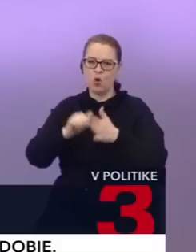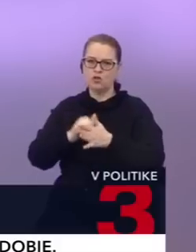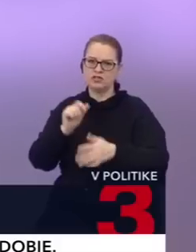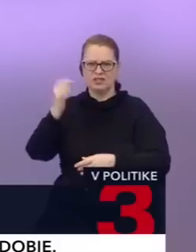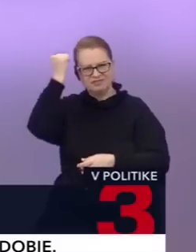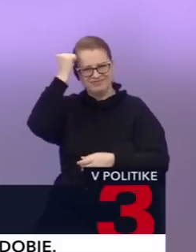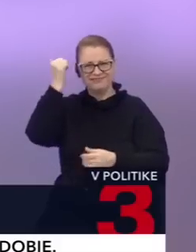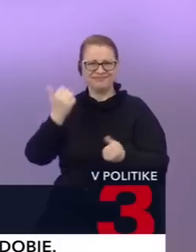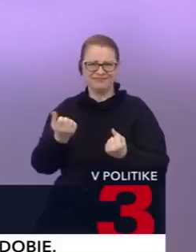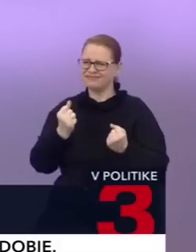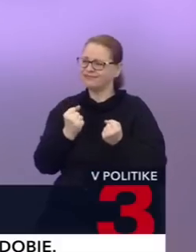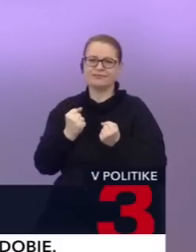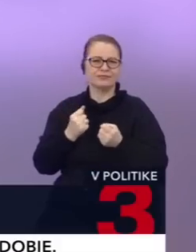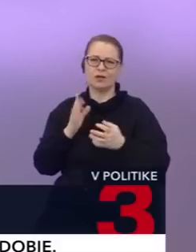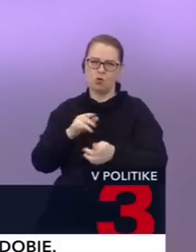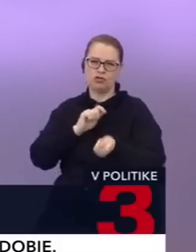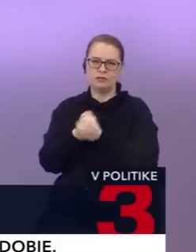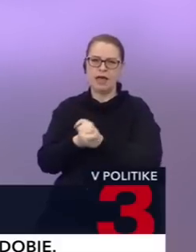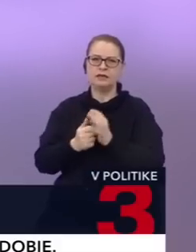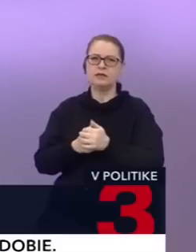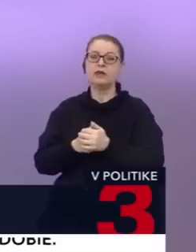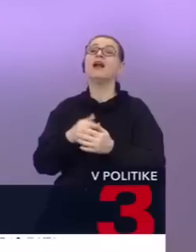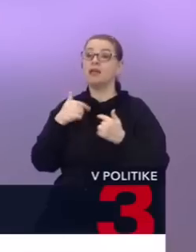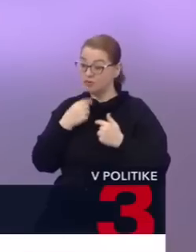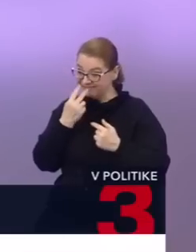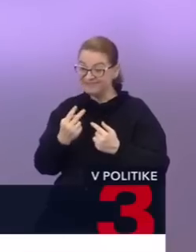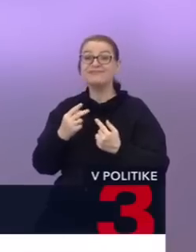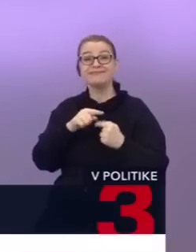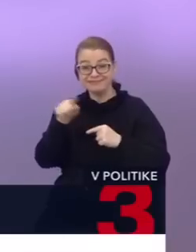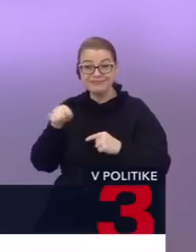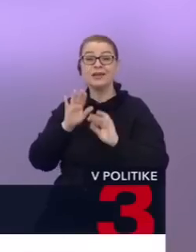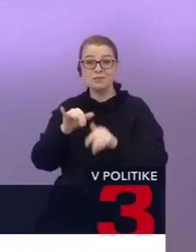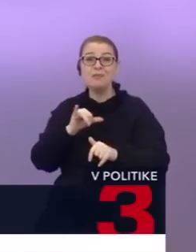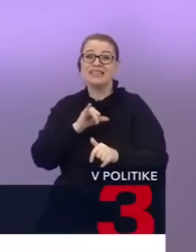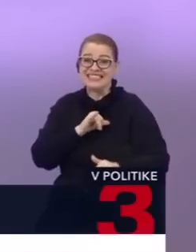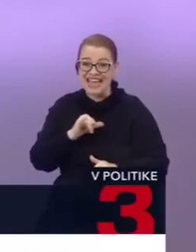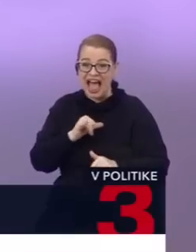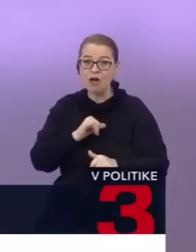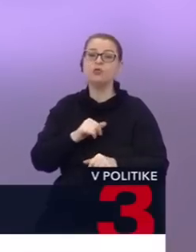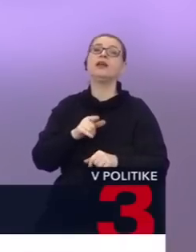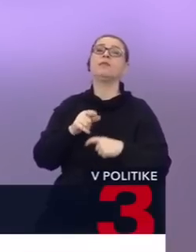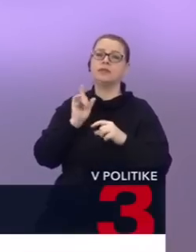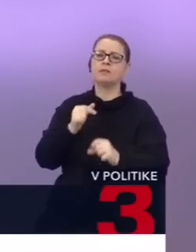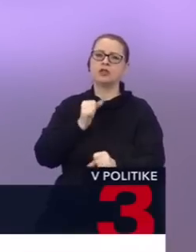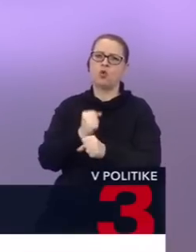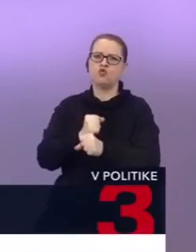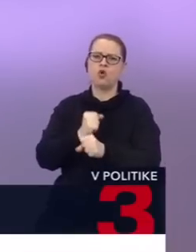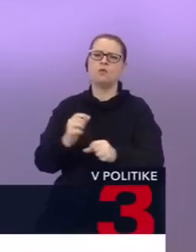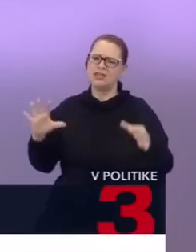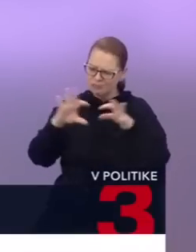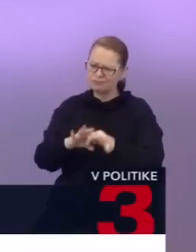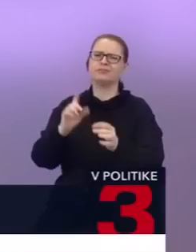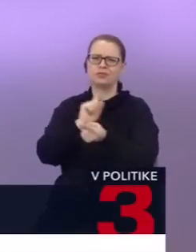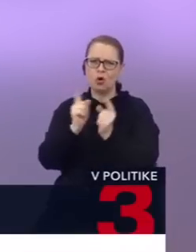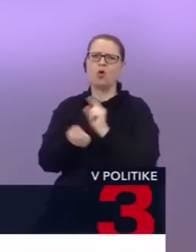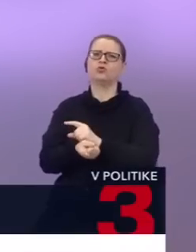zvrátiť, pretože, tak ako som povedal, ten prienik tu je, je to racionálny prienik, treba ho zrealizovať, treba ísť do toho